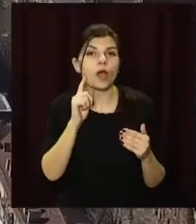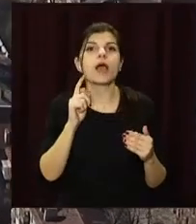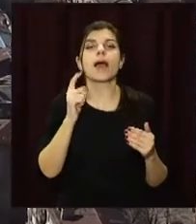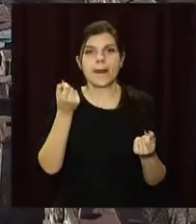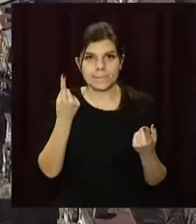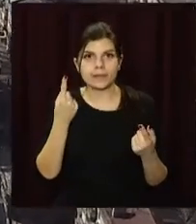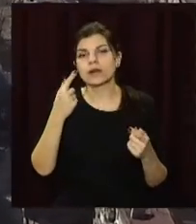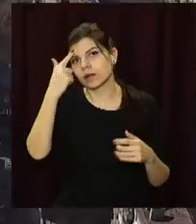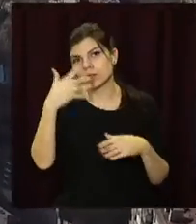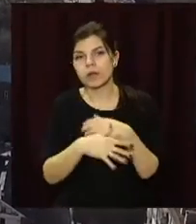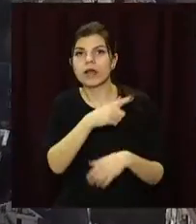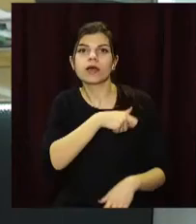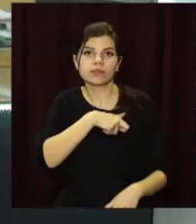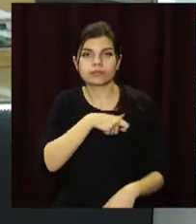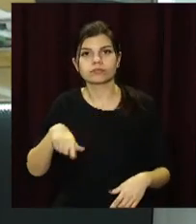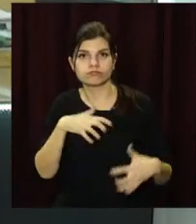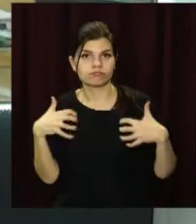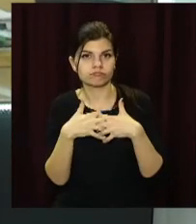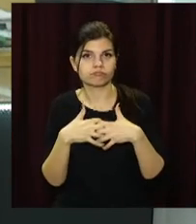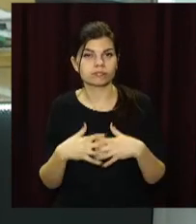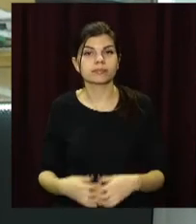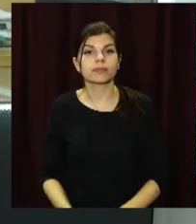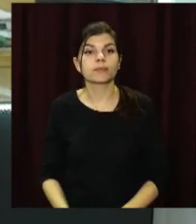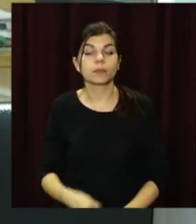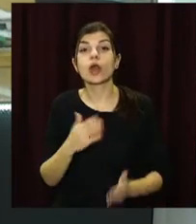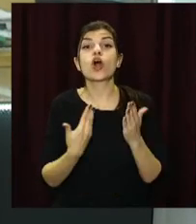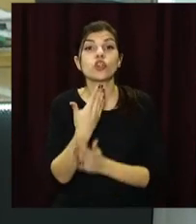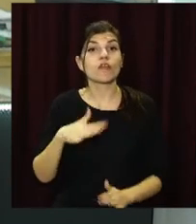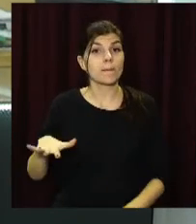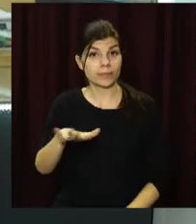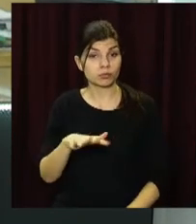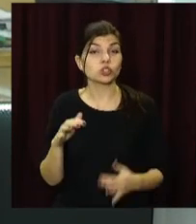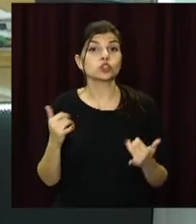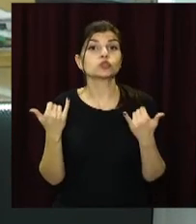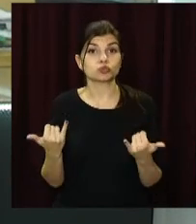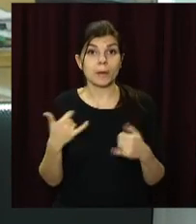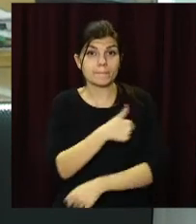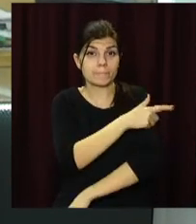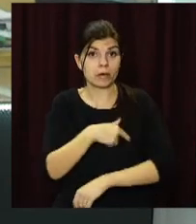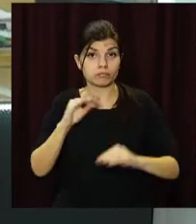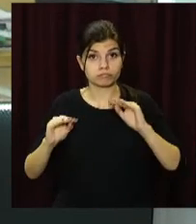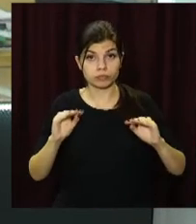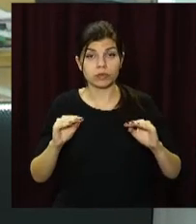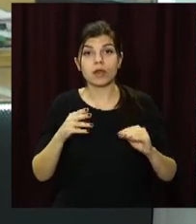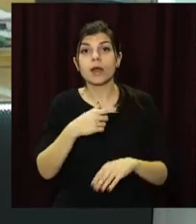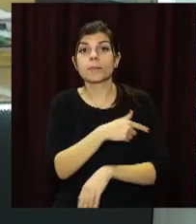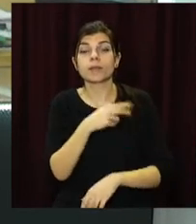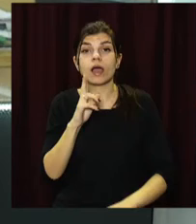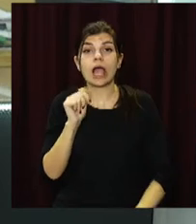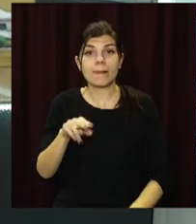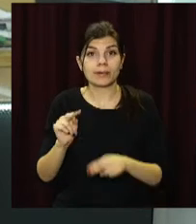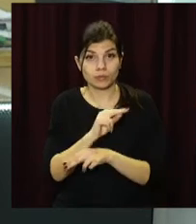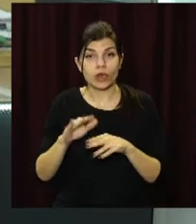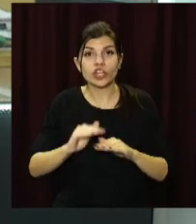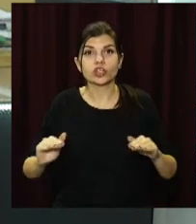комунікувати з міською владою. Нове приміщення із сучасним медобладнанням. У Дніпрі прісля капремонту відкрили